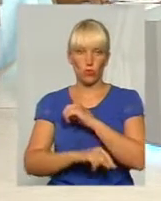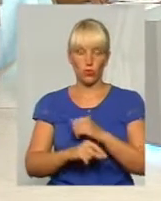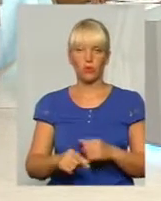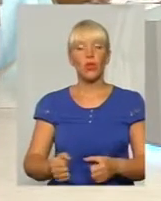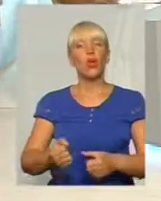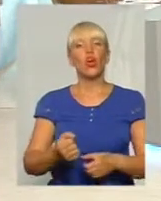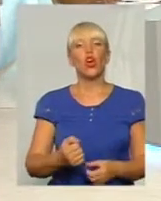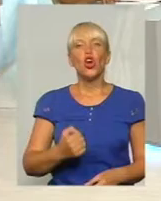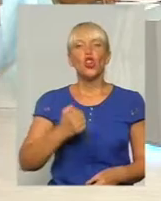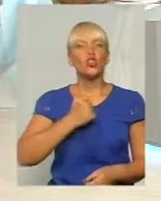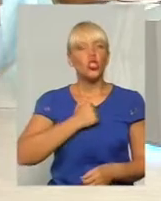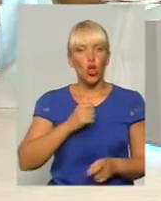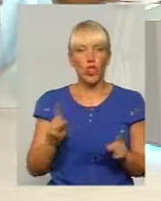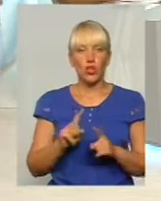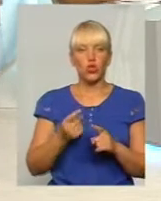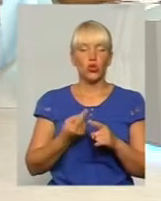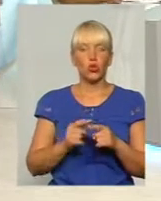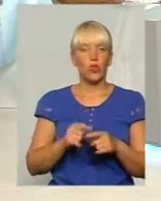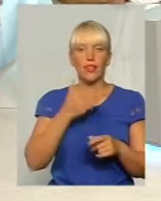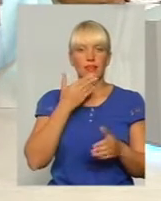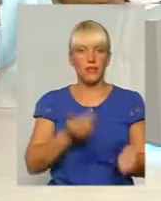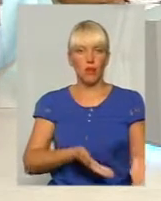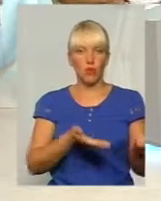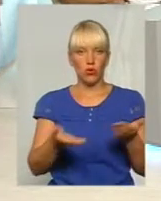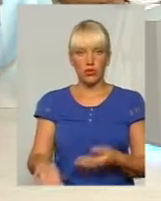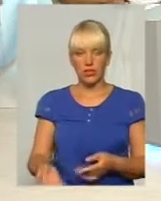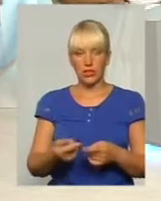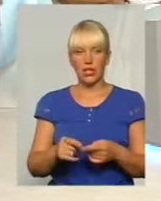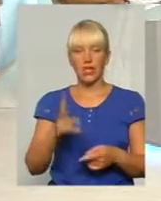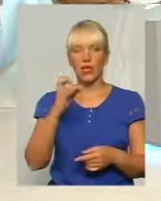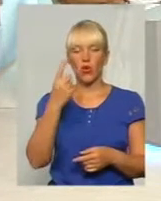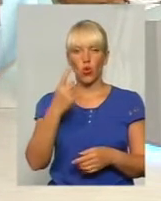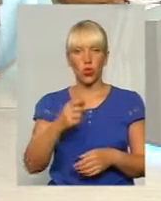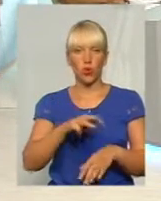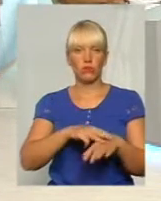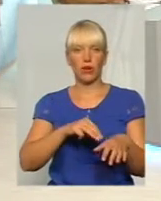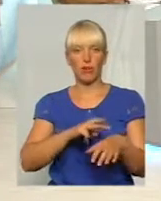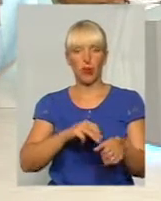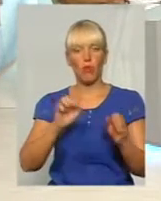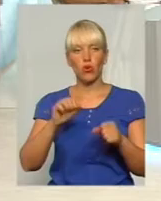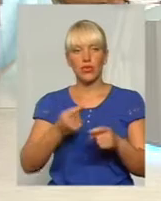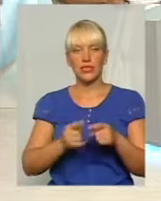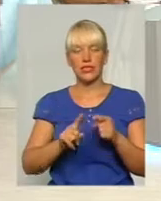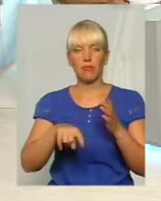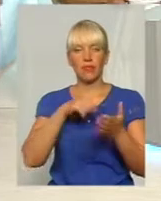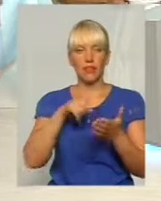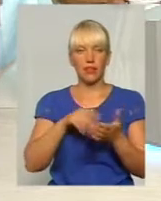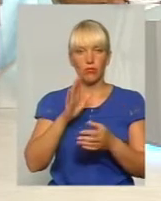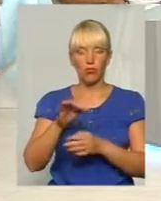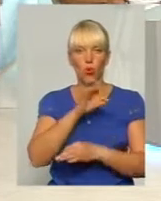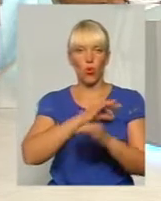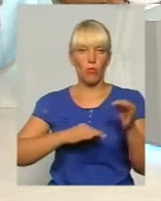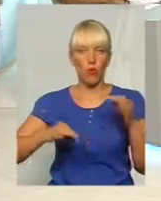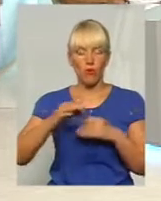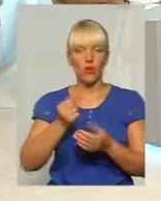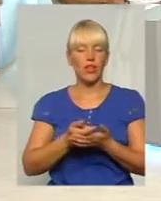шкода, що не запросили сюди в студію жодного з правоохоронців, але я сподіваюся, що, можливо, це питання буде все-таки обговорюватись так